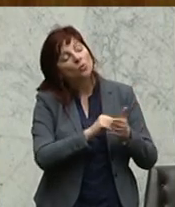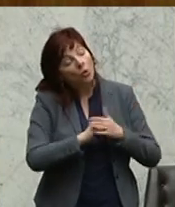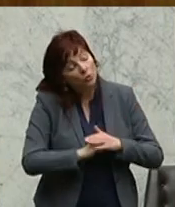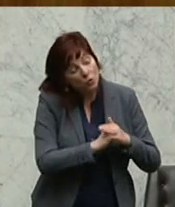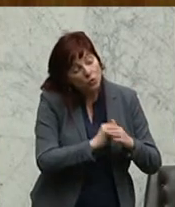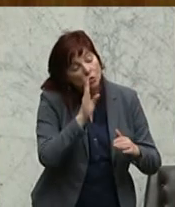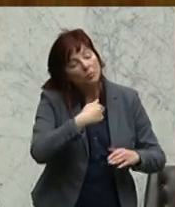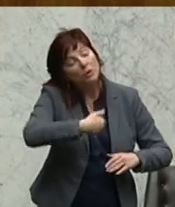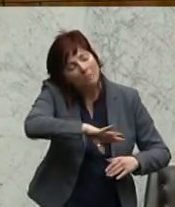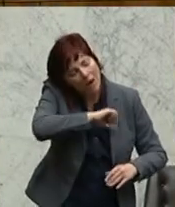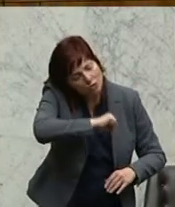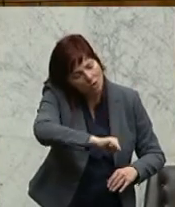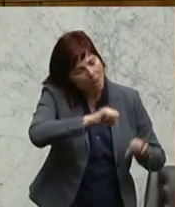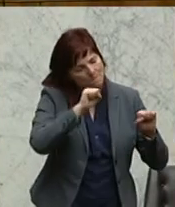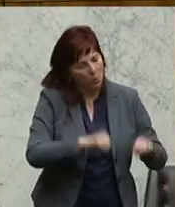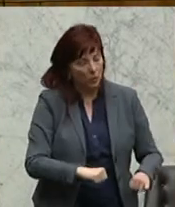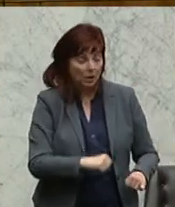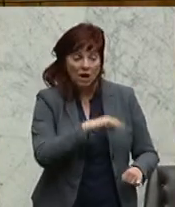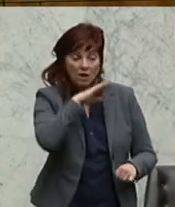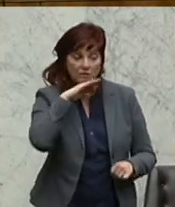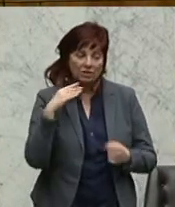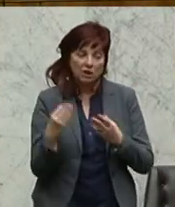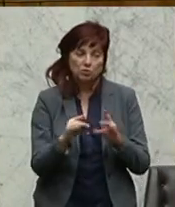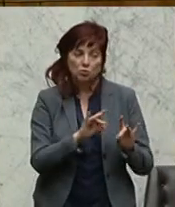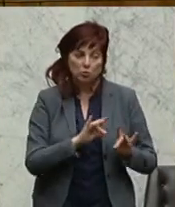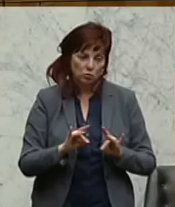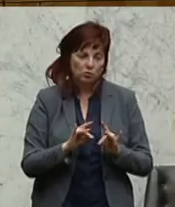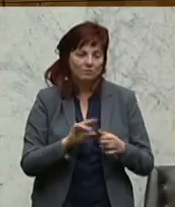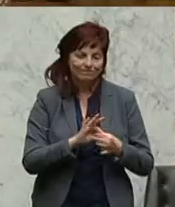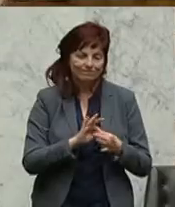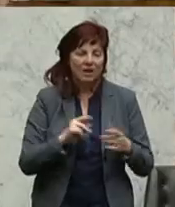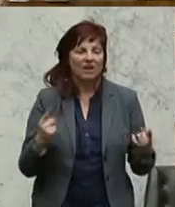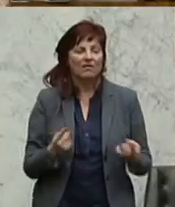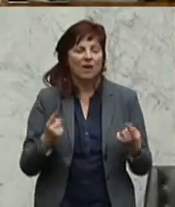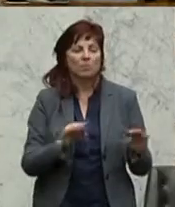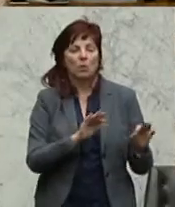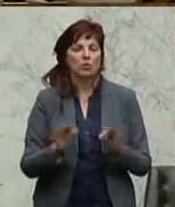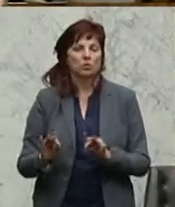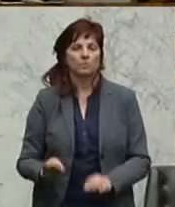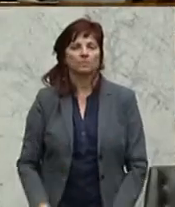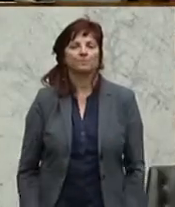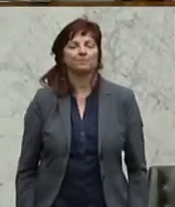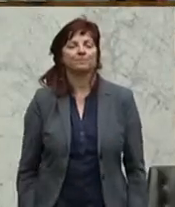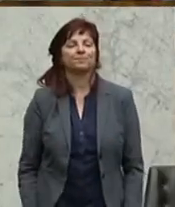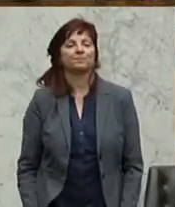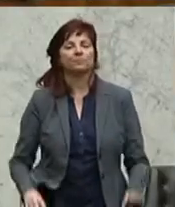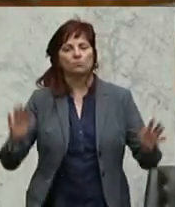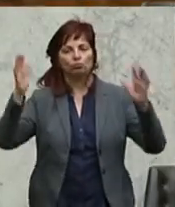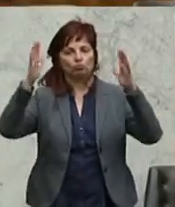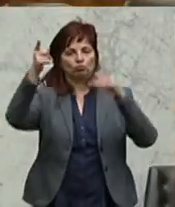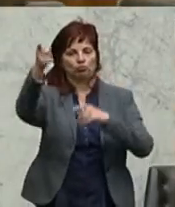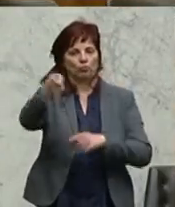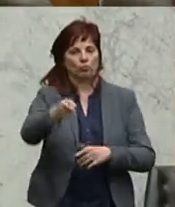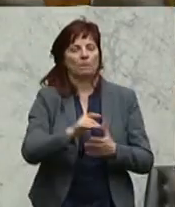suchen. Da gibt es noch sehr, sehr viel zu tun in der Gewerbeordnung. Zustimmung also auch von Ernest Windholz vom